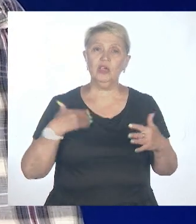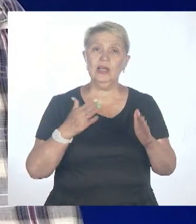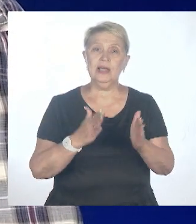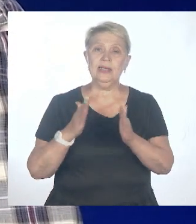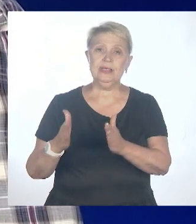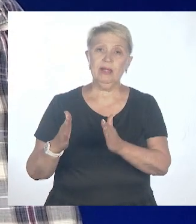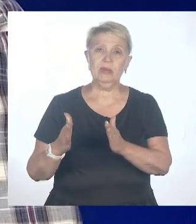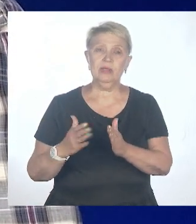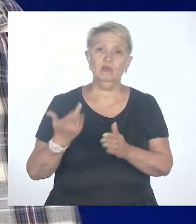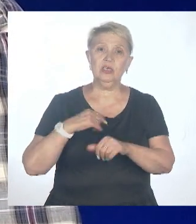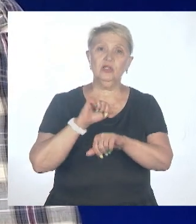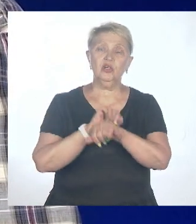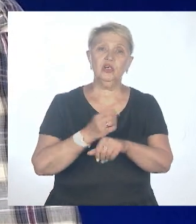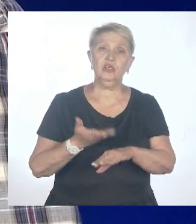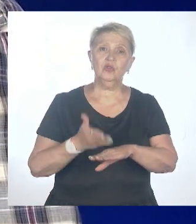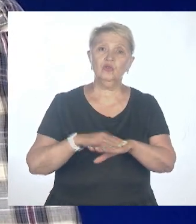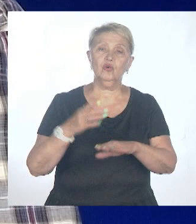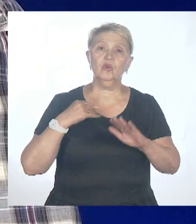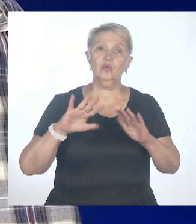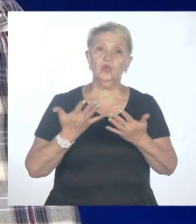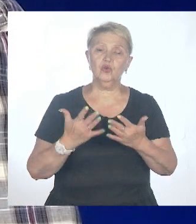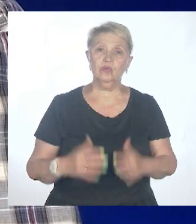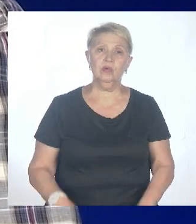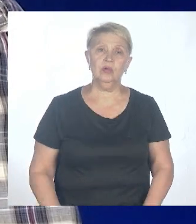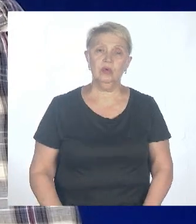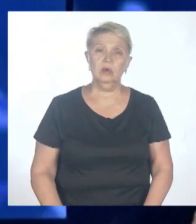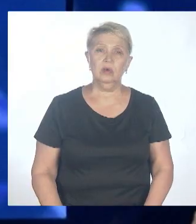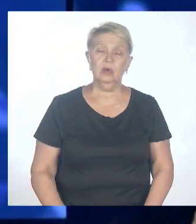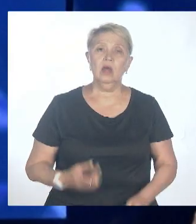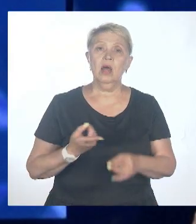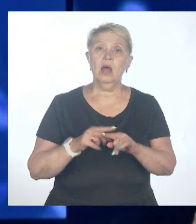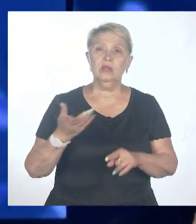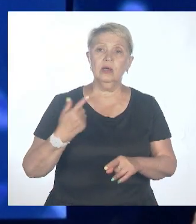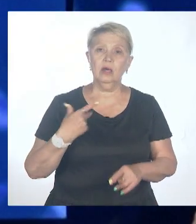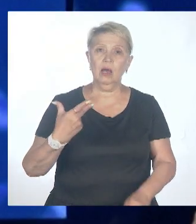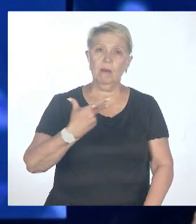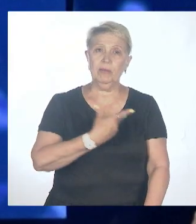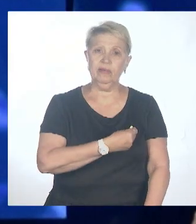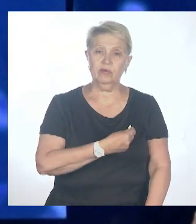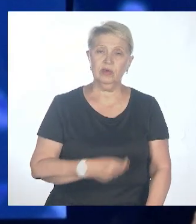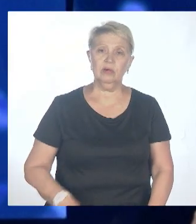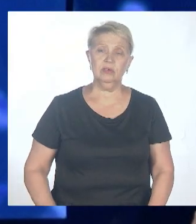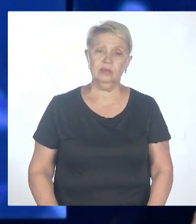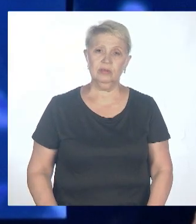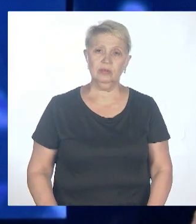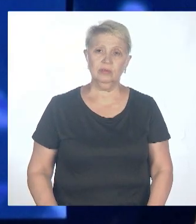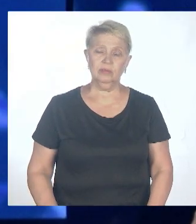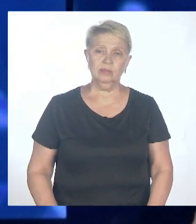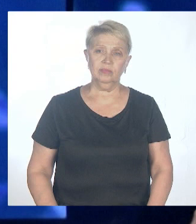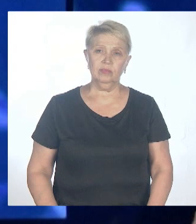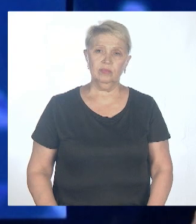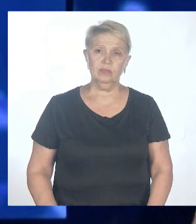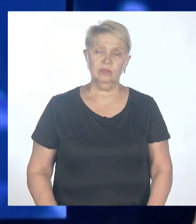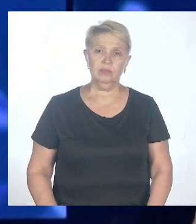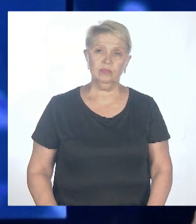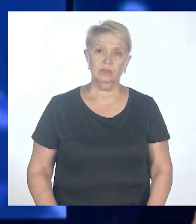от тяжелых случаев. Я же ничего не путаю? Это вот прививка, которая вот здесь? Нет. Нет, это ВЦЖ, есть варианты, да, ВЦЖ.